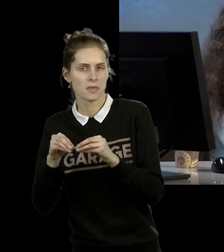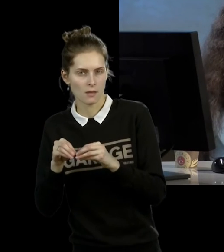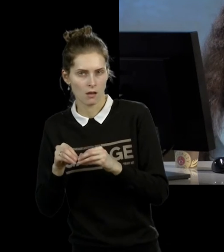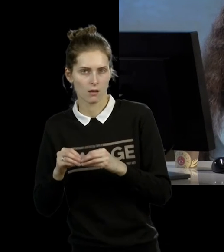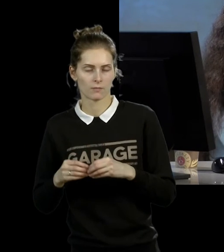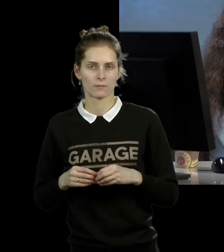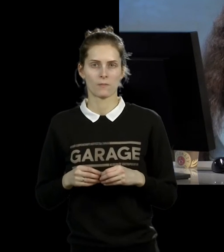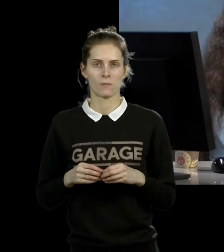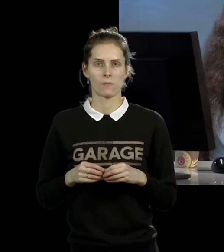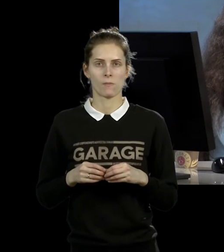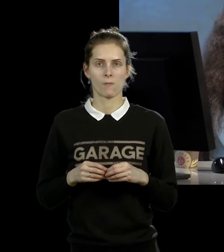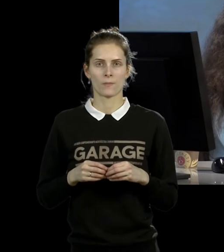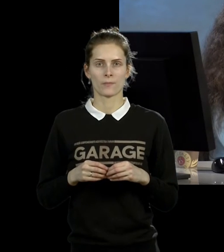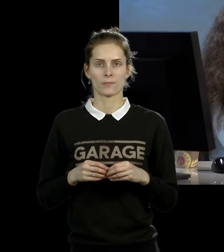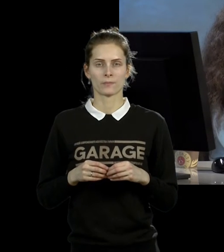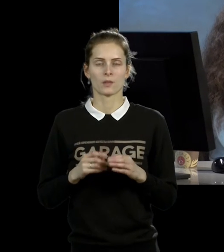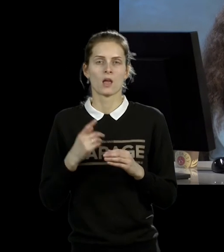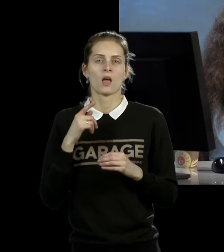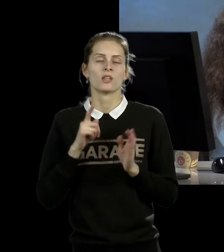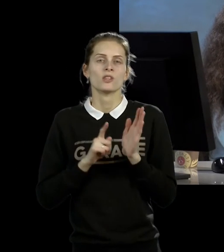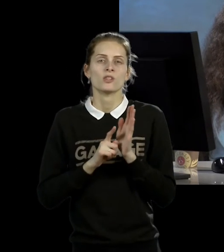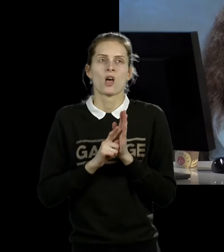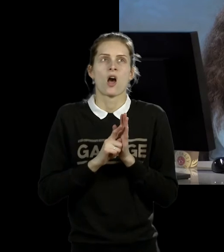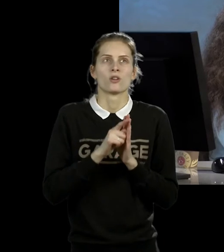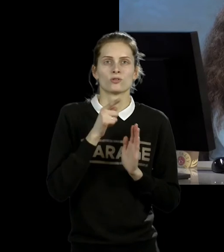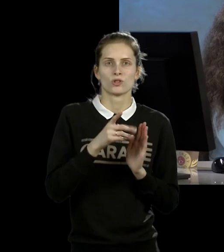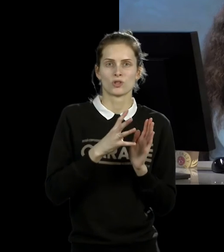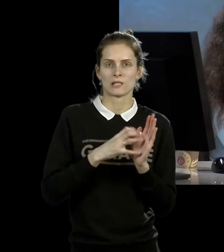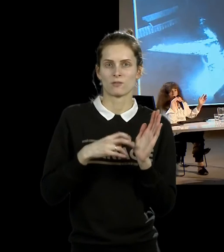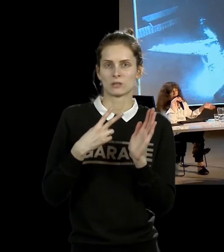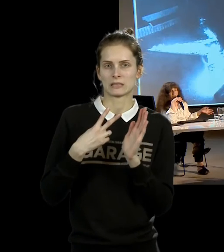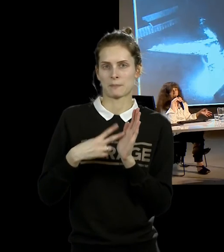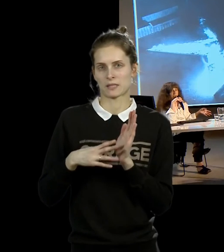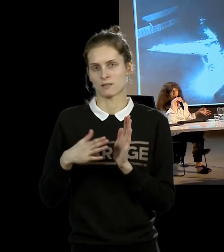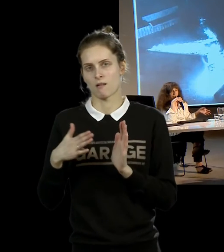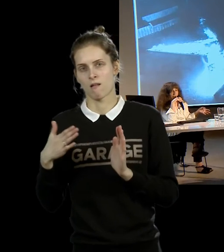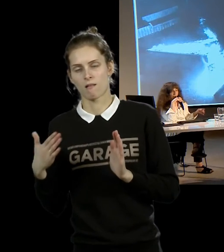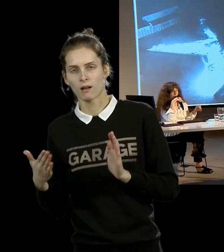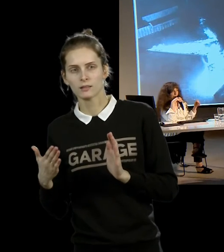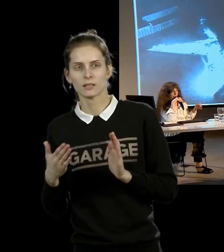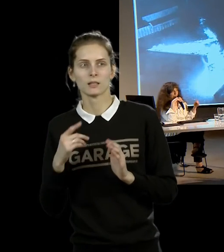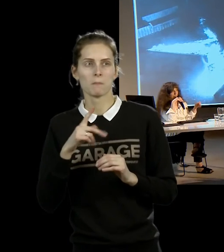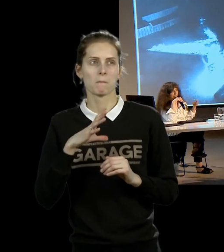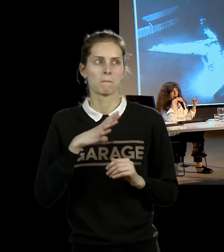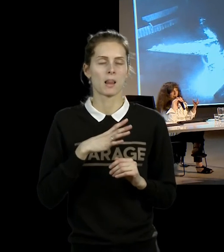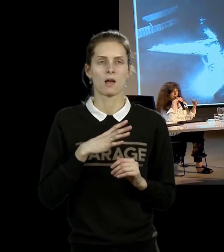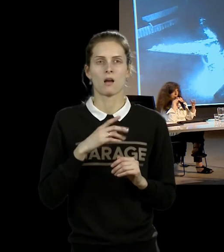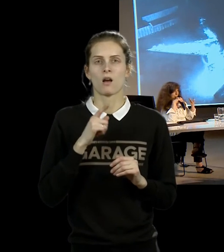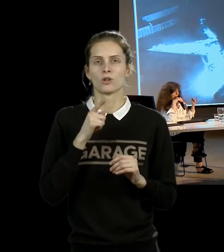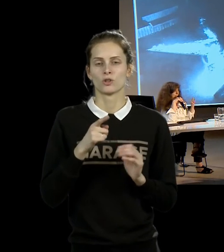начало 70-х годов, после того, как уже была Пражская весна, 68-го года, того,